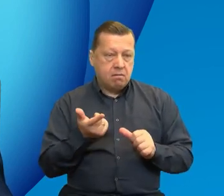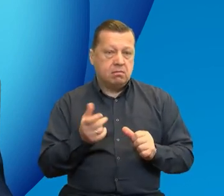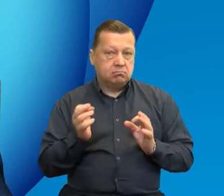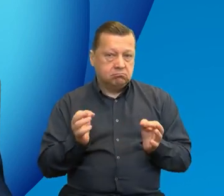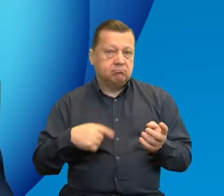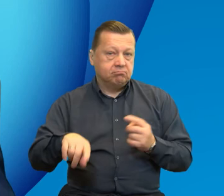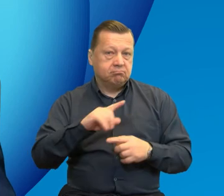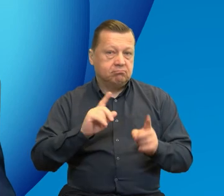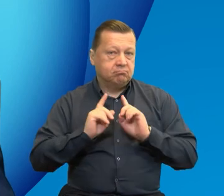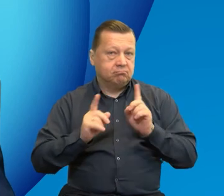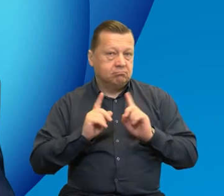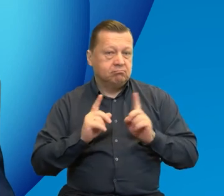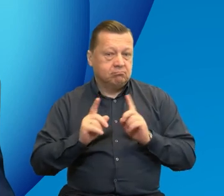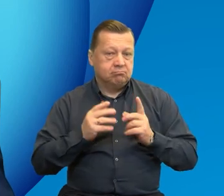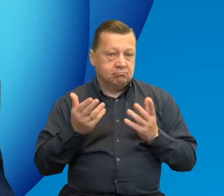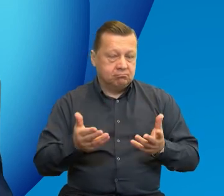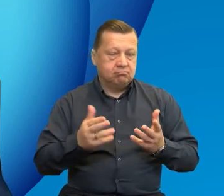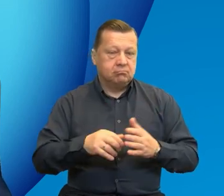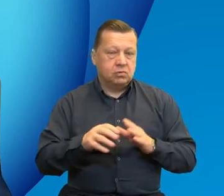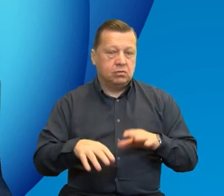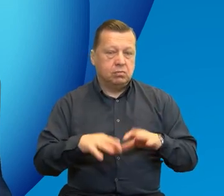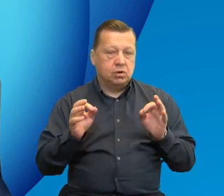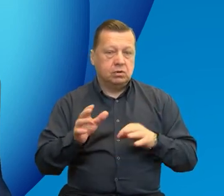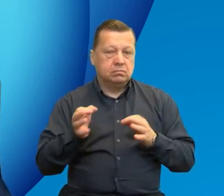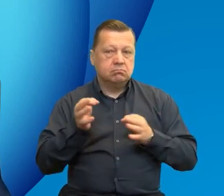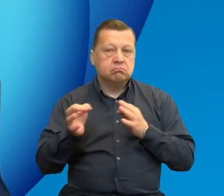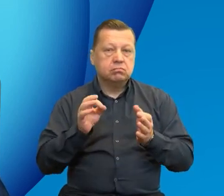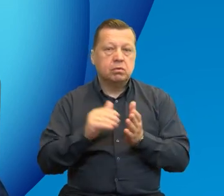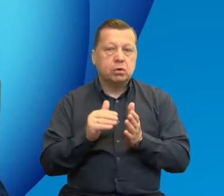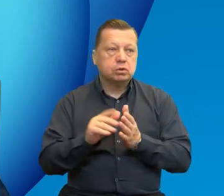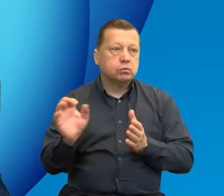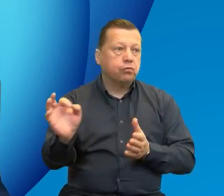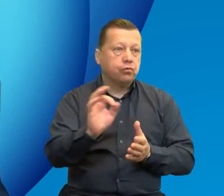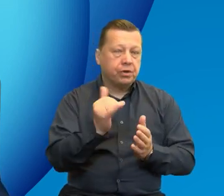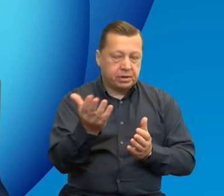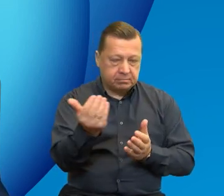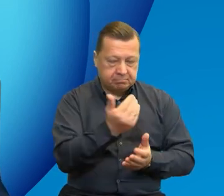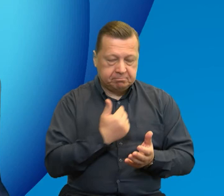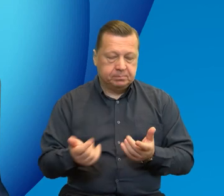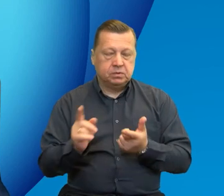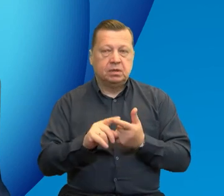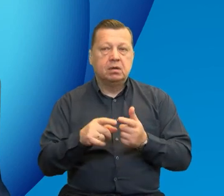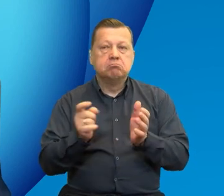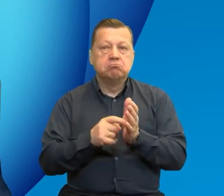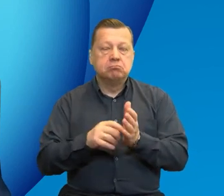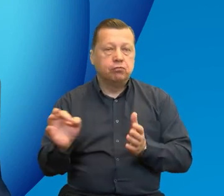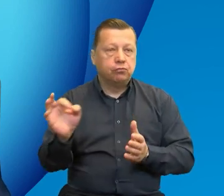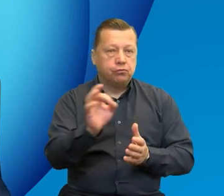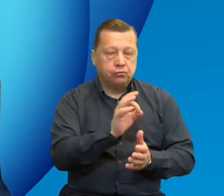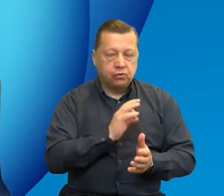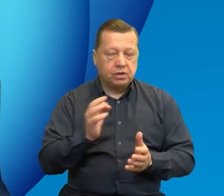rozmawiamy o tym, począwszy od sądy, jakie są potrzeby, jakie są oczekiwania